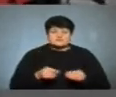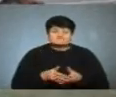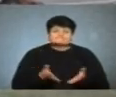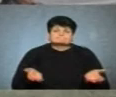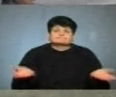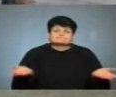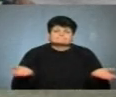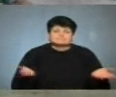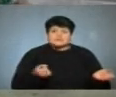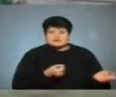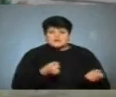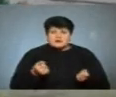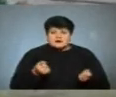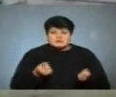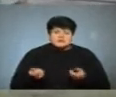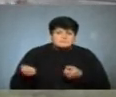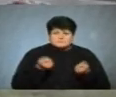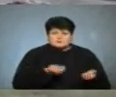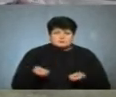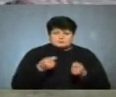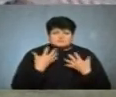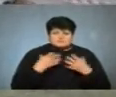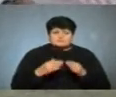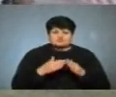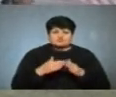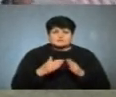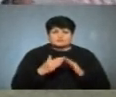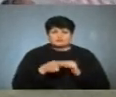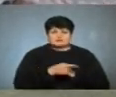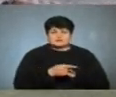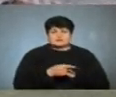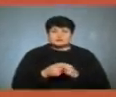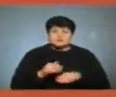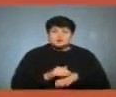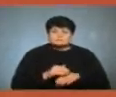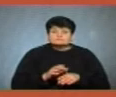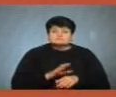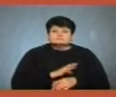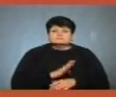руками, тягає оту всю непотрібу вже в сусідній будинок. Віддітелі добро.